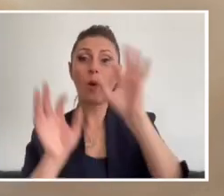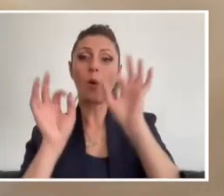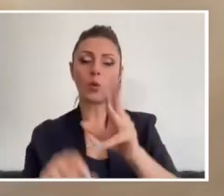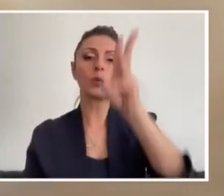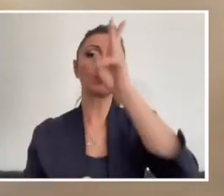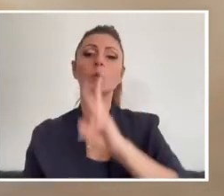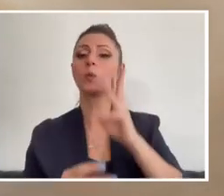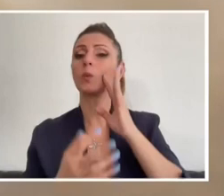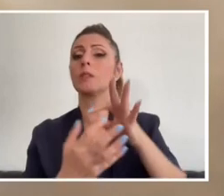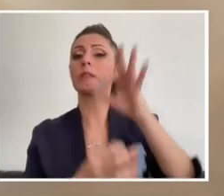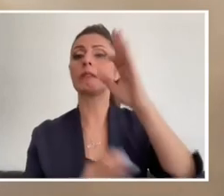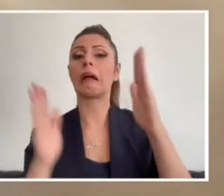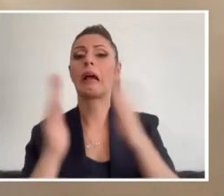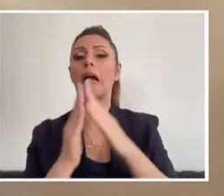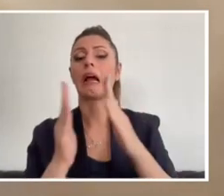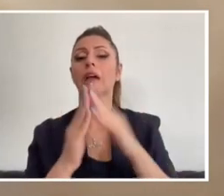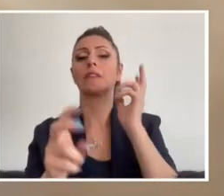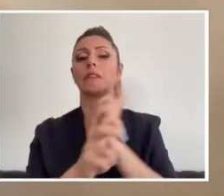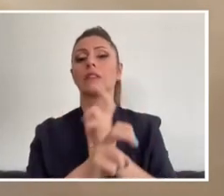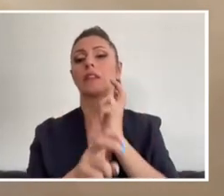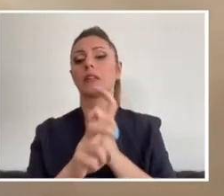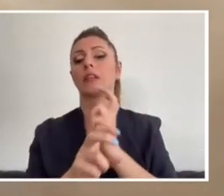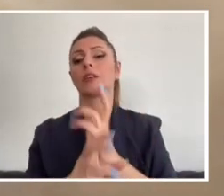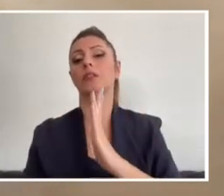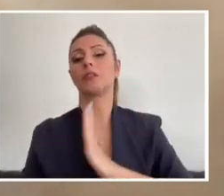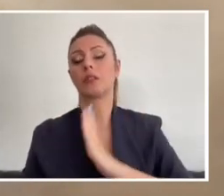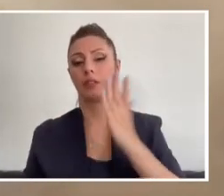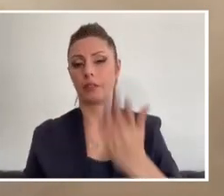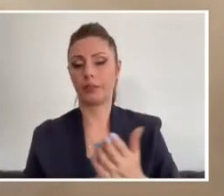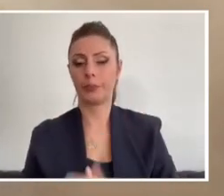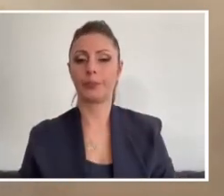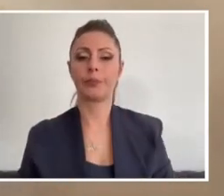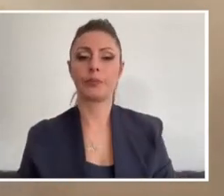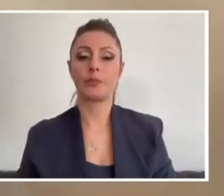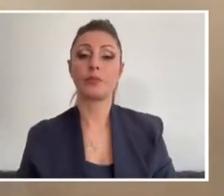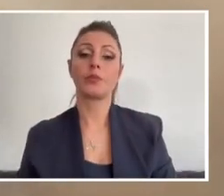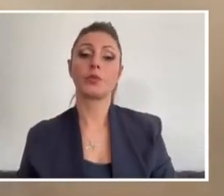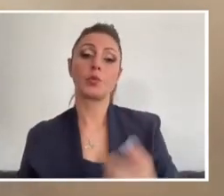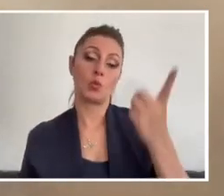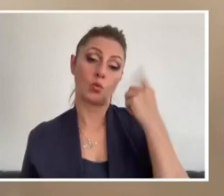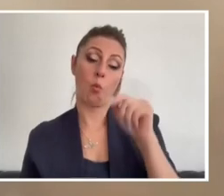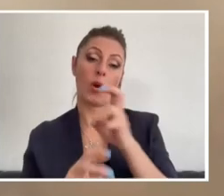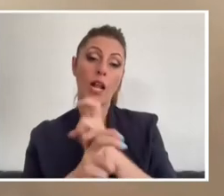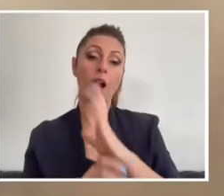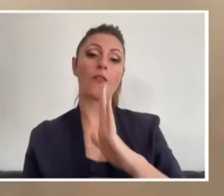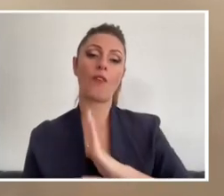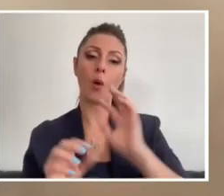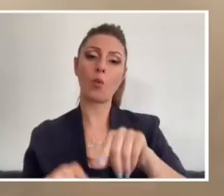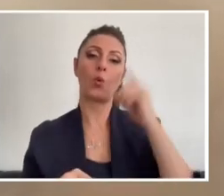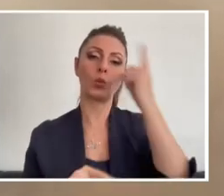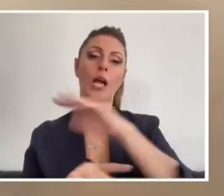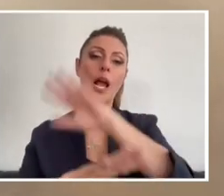yaşadığı Kemel köyü tehdit altına girecek ki dün bu risk vardı. O nedenle de boşaltılmıştı.